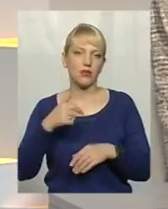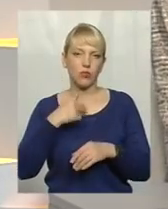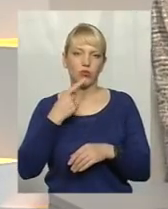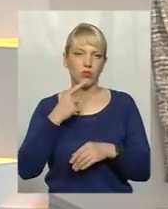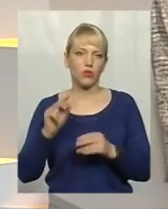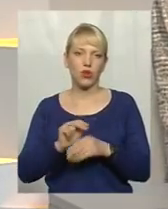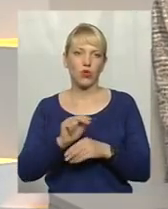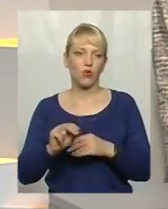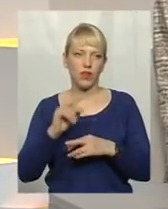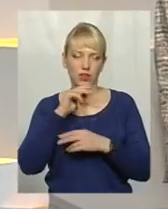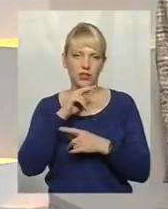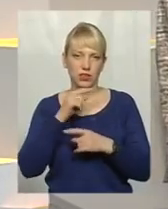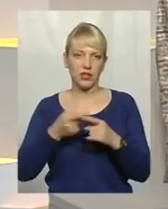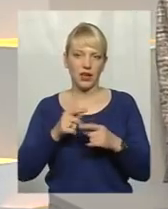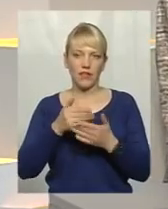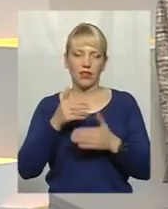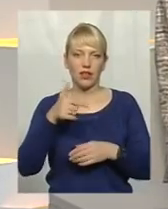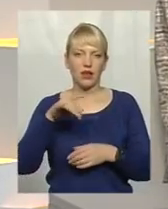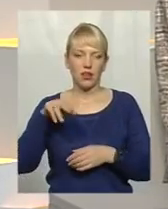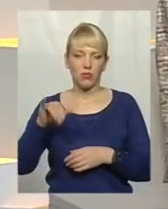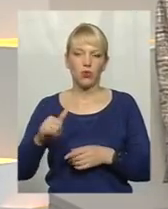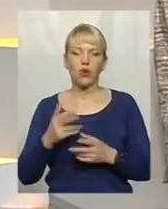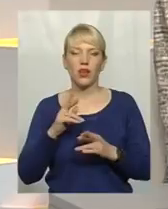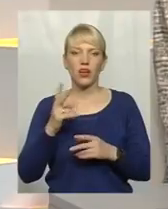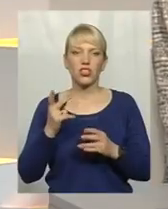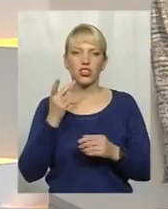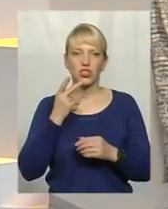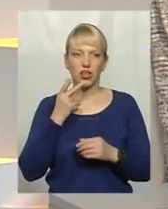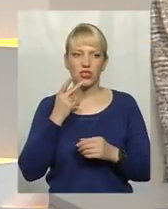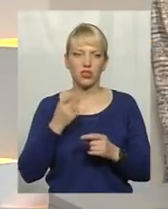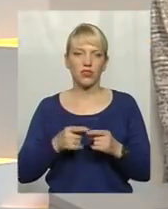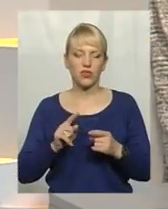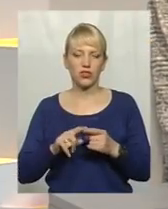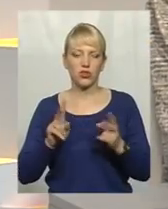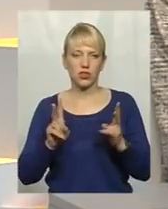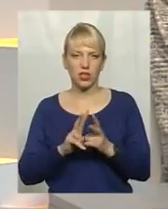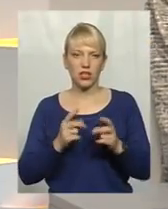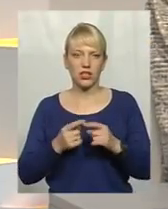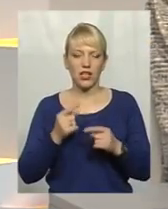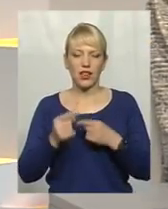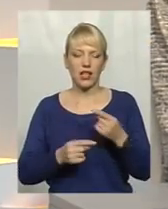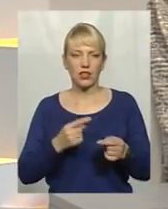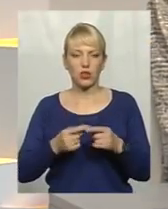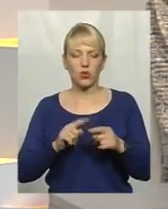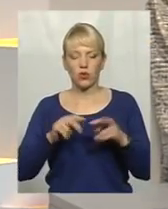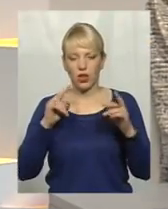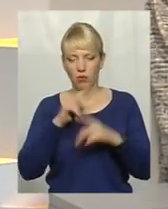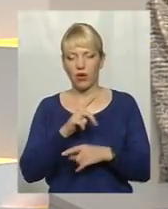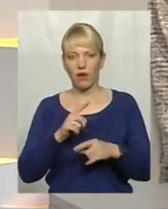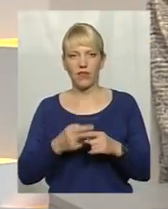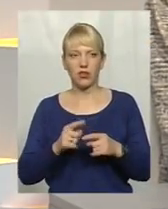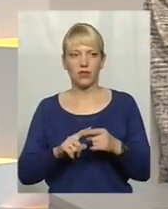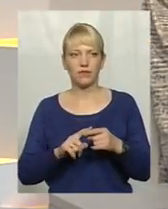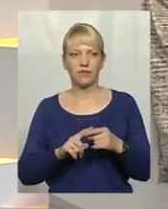я вже знаю. Як часто вам доводиться зі штовховість, Валентину Олексійовну, з наслідками того неправильного встановлення